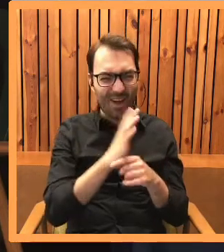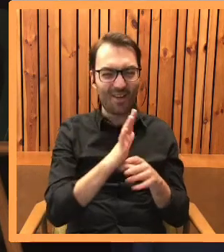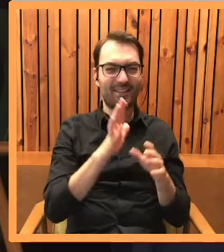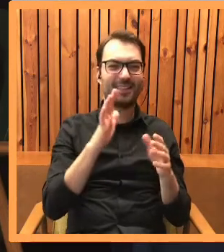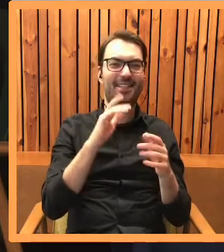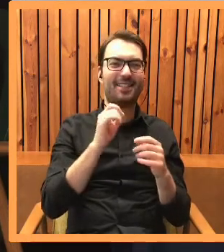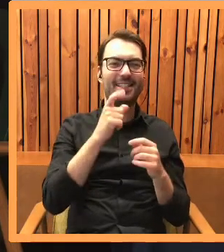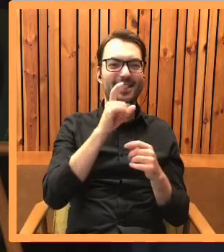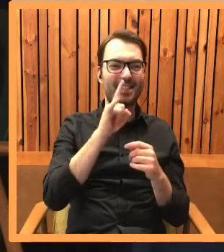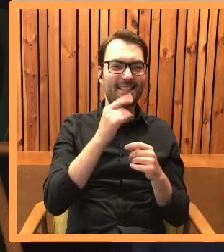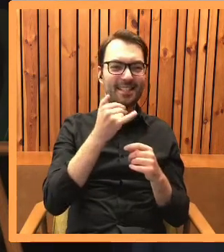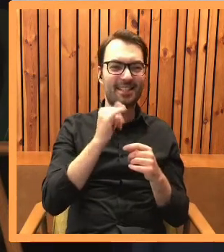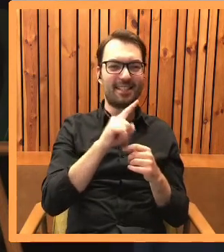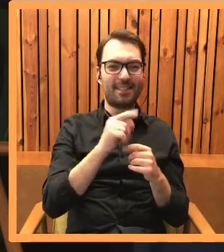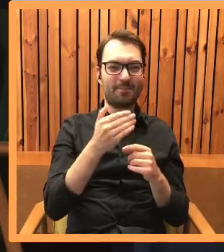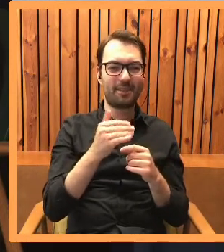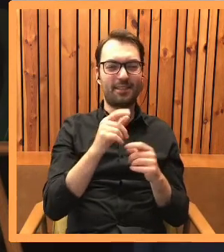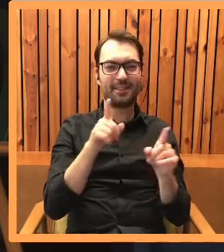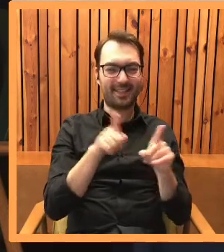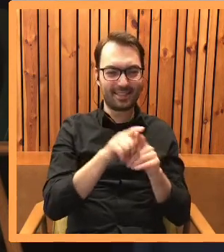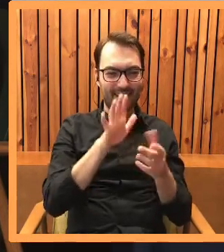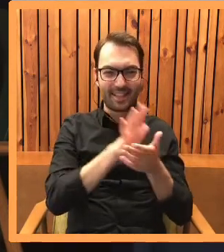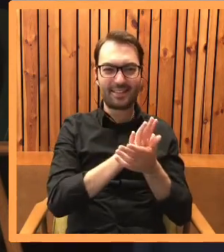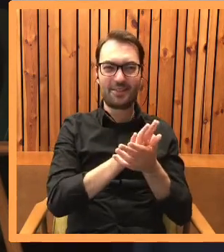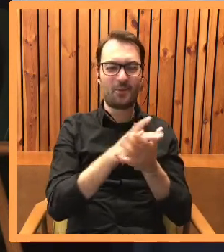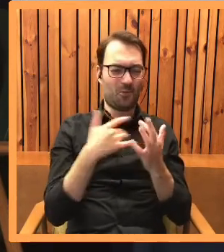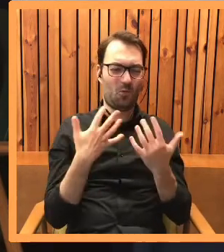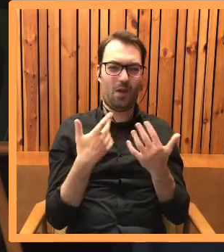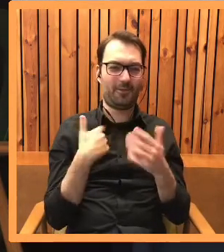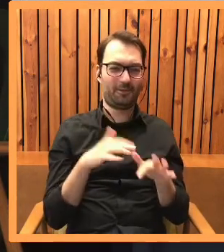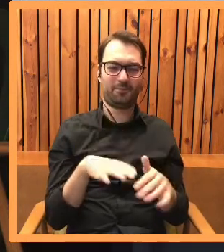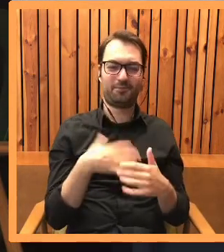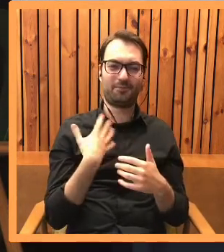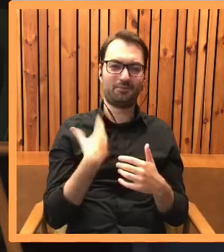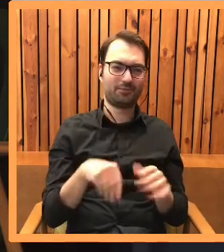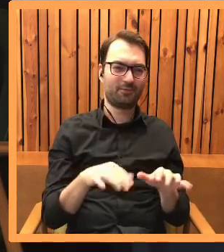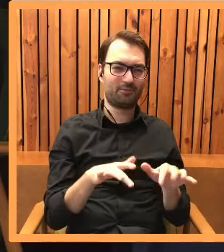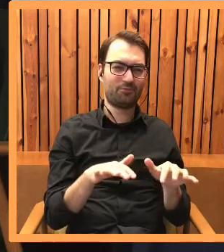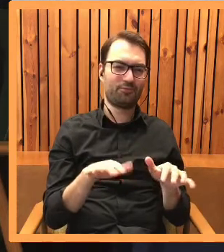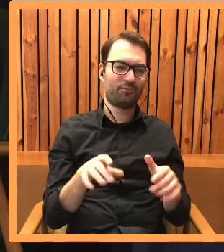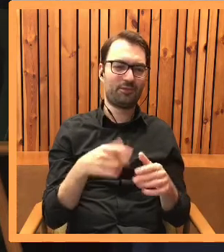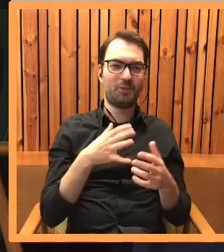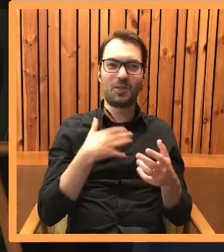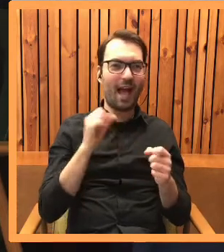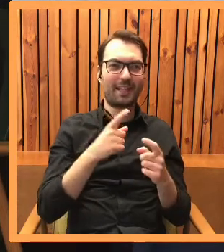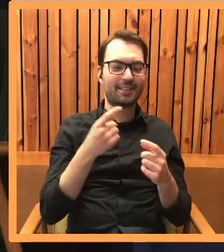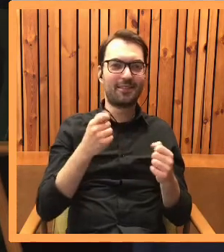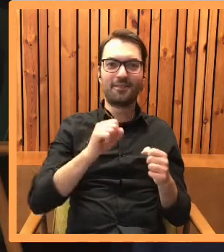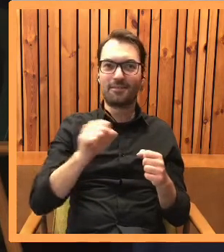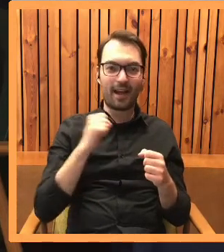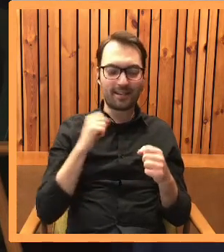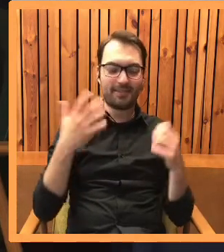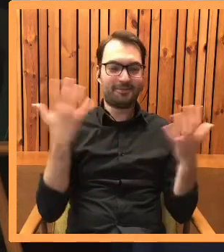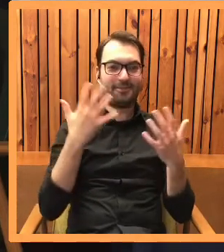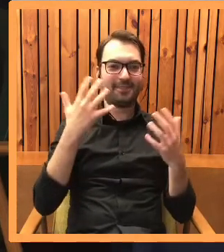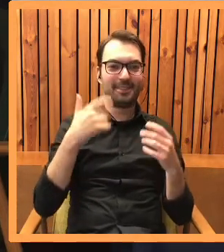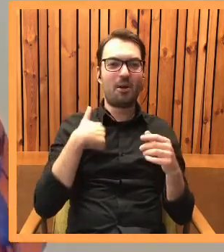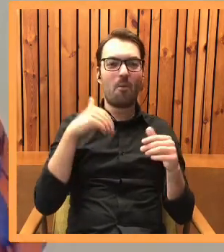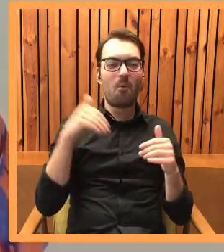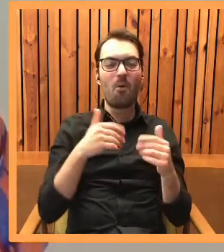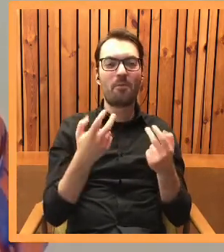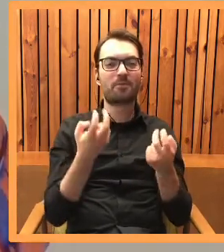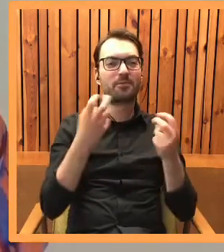odrobina cynizmu, jakoś tak bardzo łatwo mi przychodziła i muszę powiedzieć, że to było wręcz orzeźwiające, stworzyć